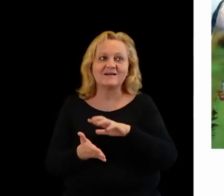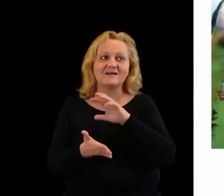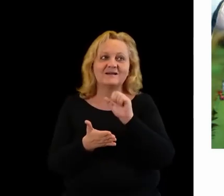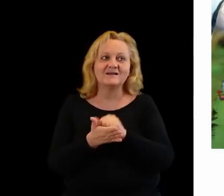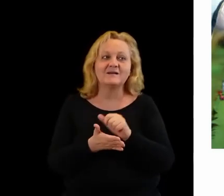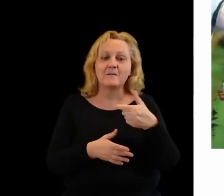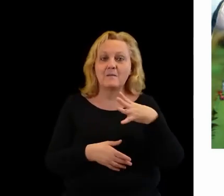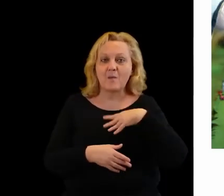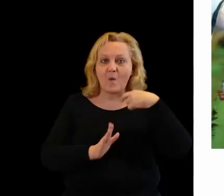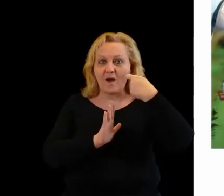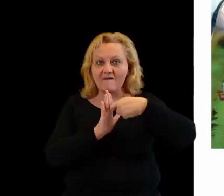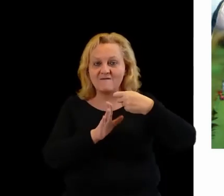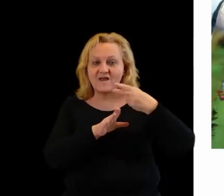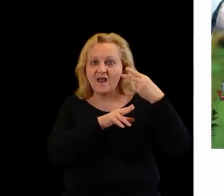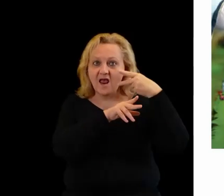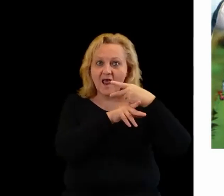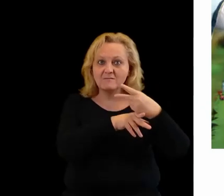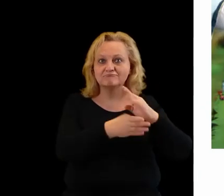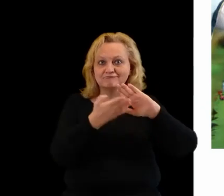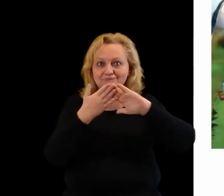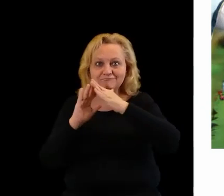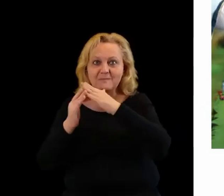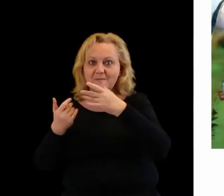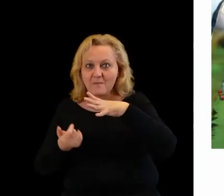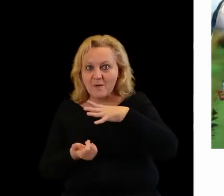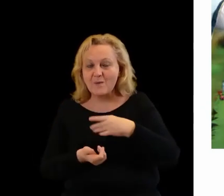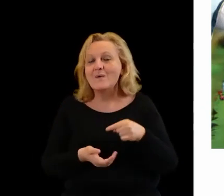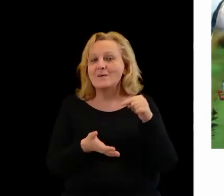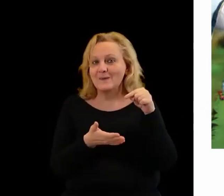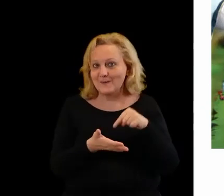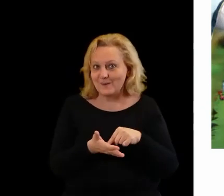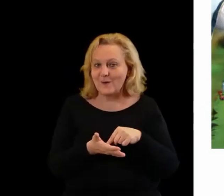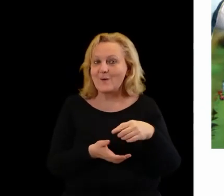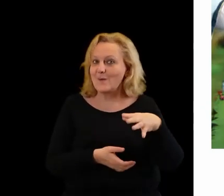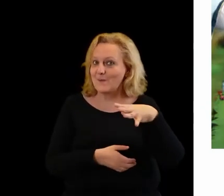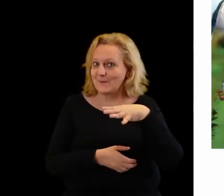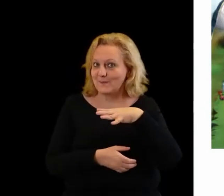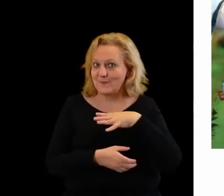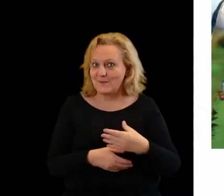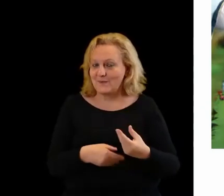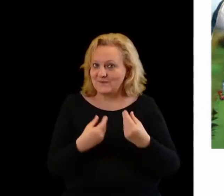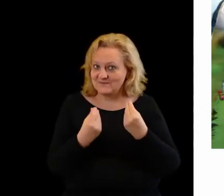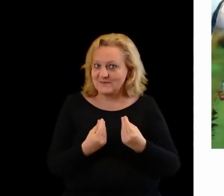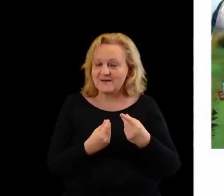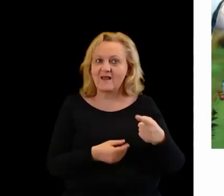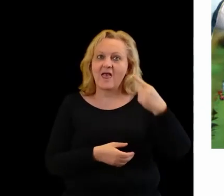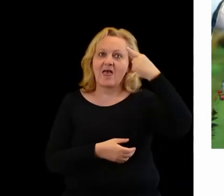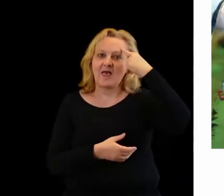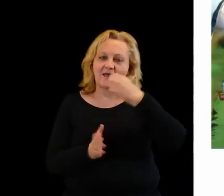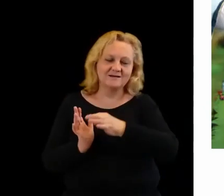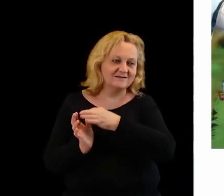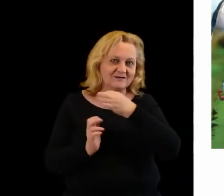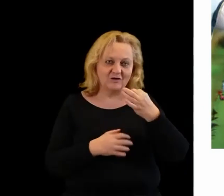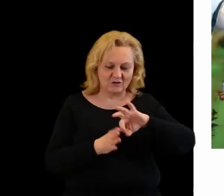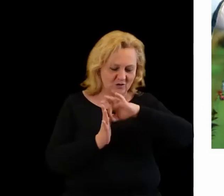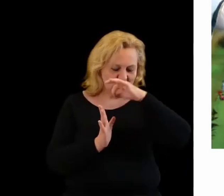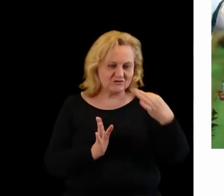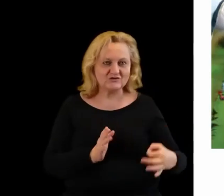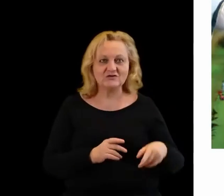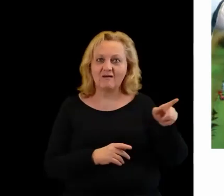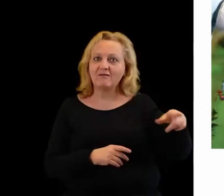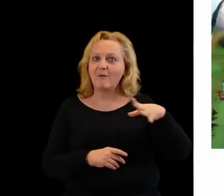Nagrywały filmy animowane. No to to było rzeczywiście coś, co wspominają do dzisiaj. Co